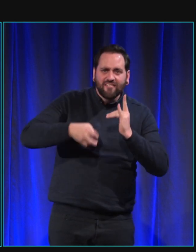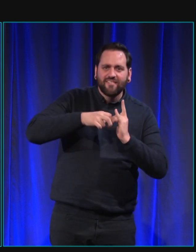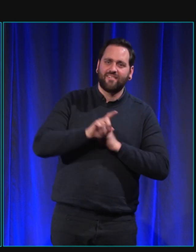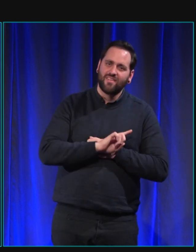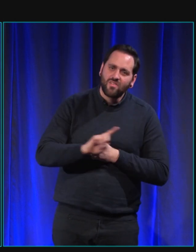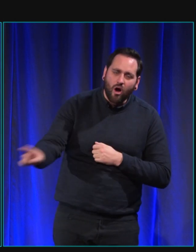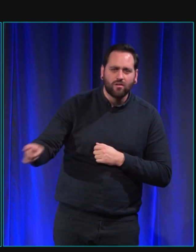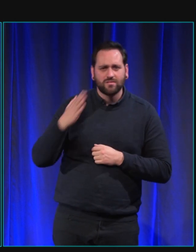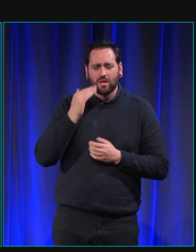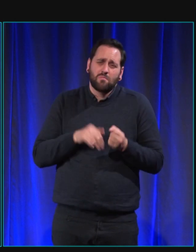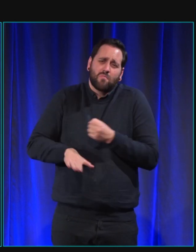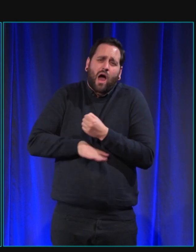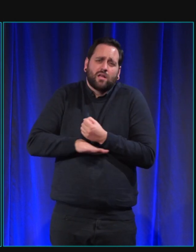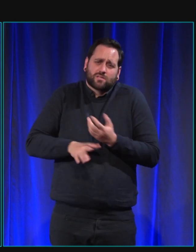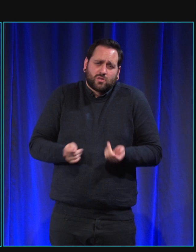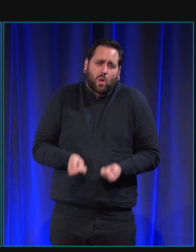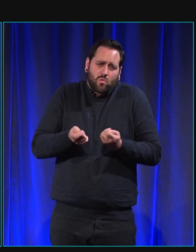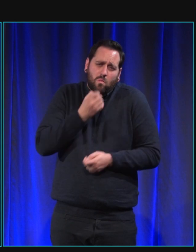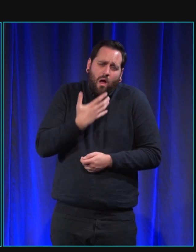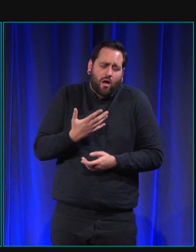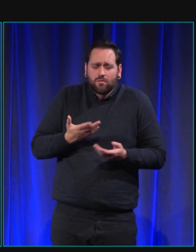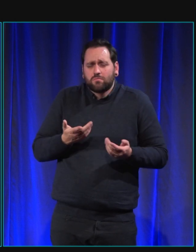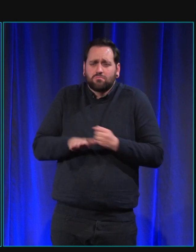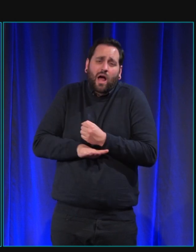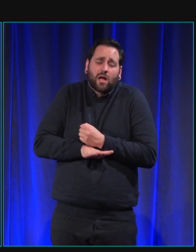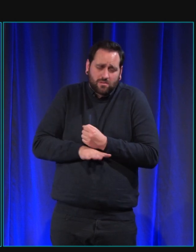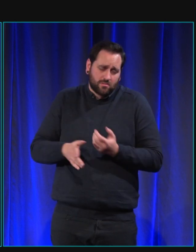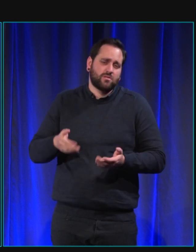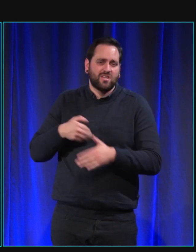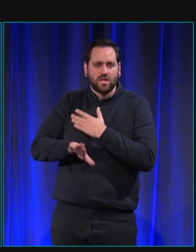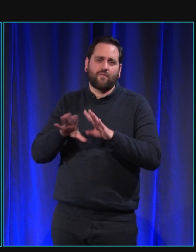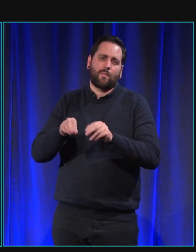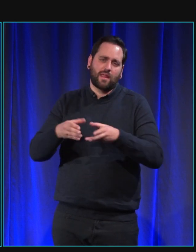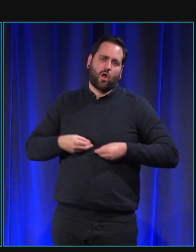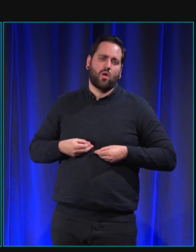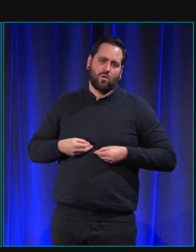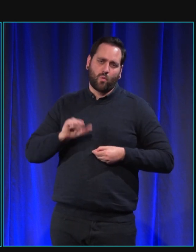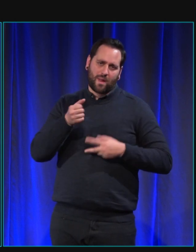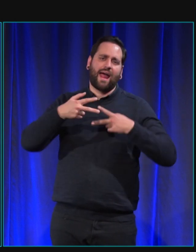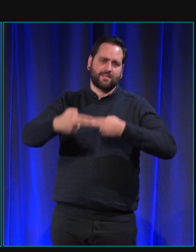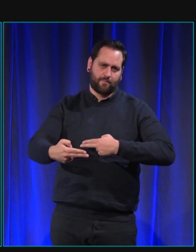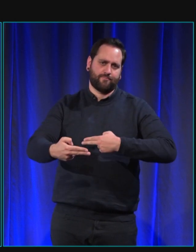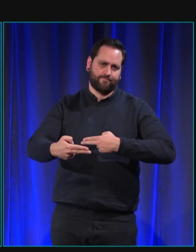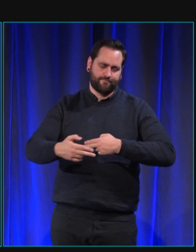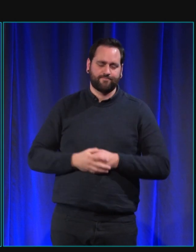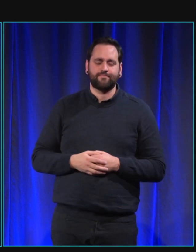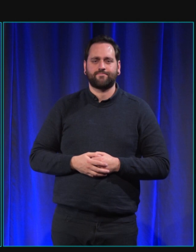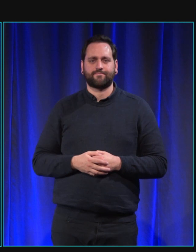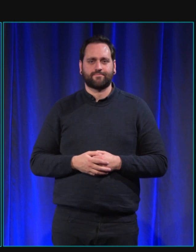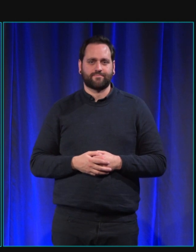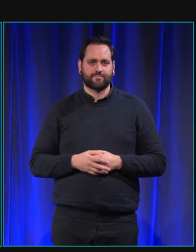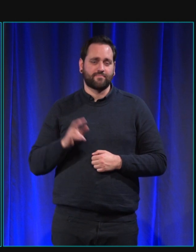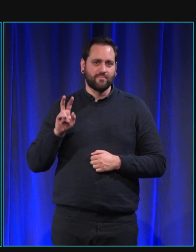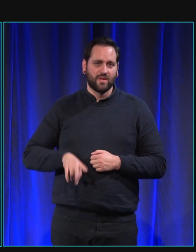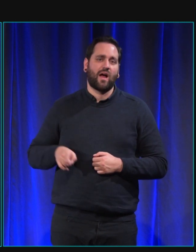canine de base de bonne éducation et puis donc tout ça c'est ils sont